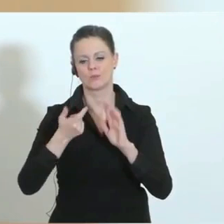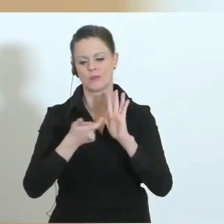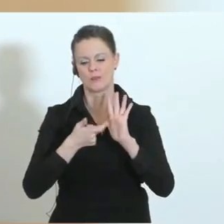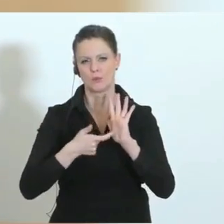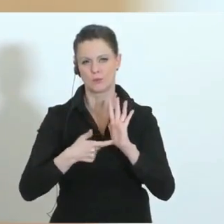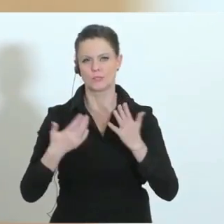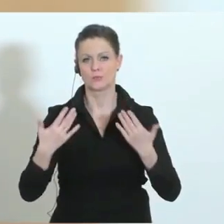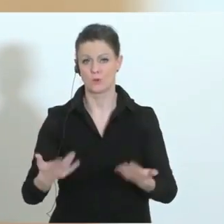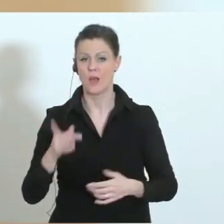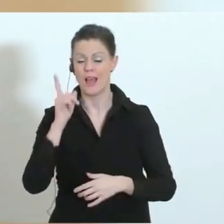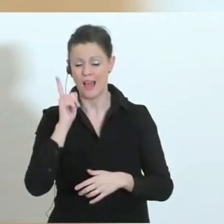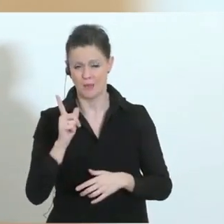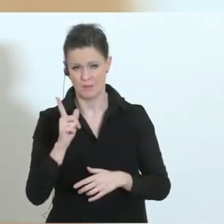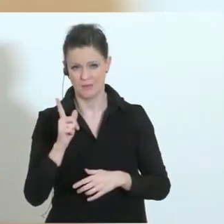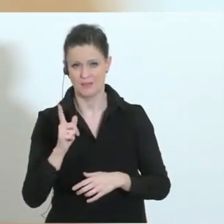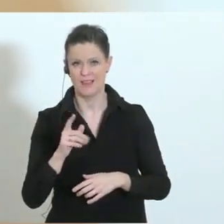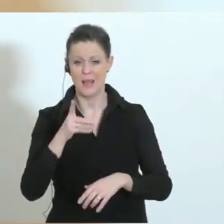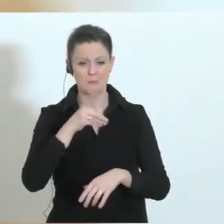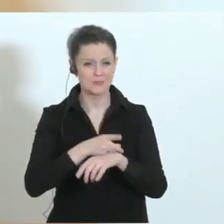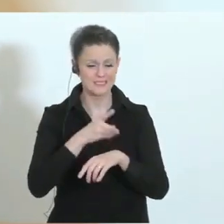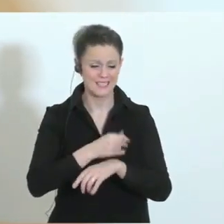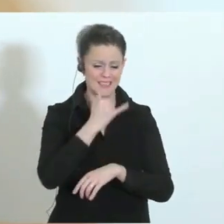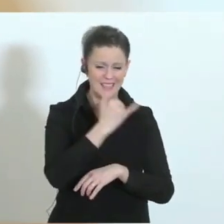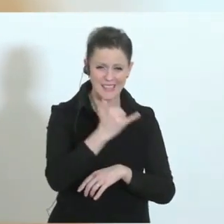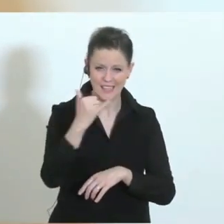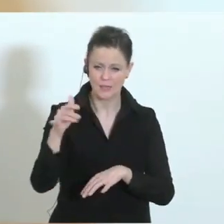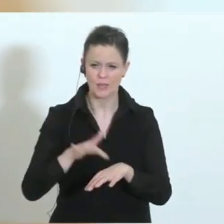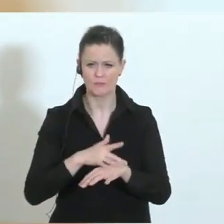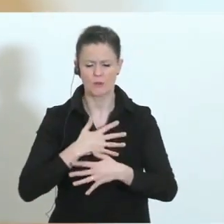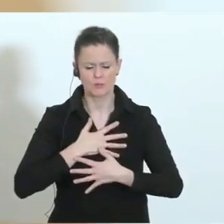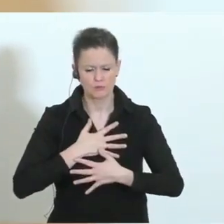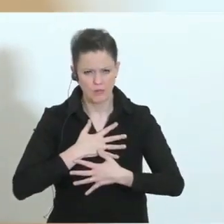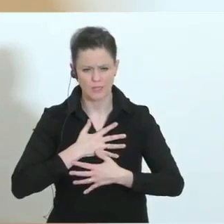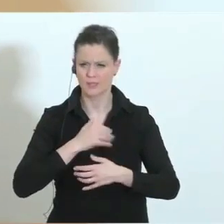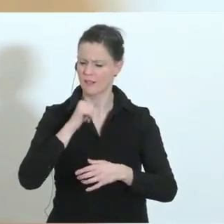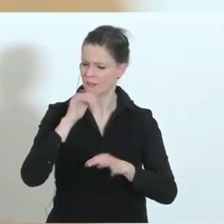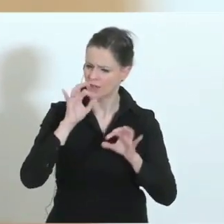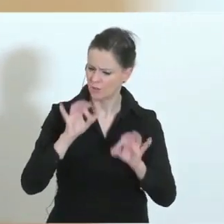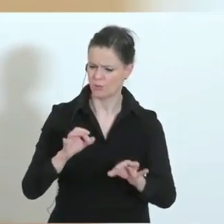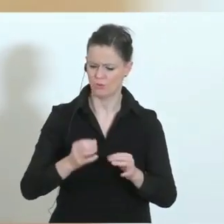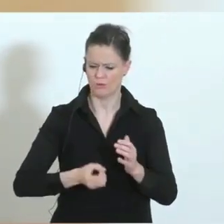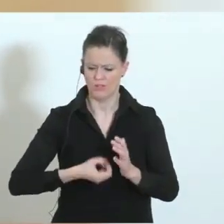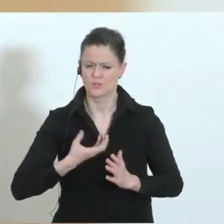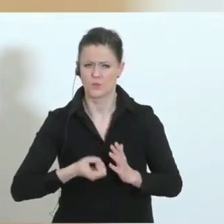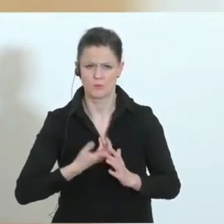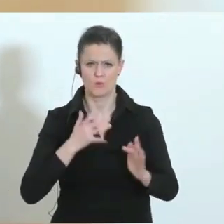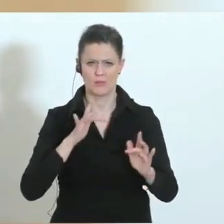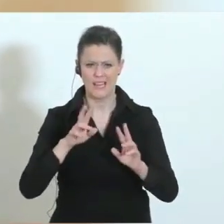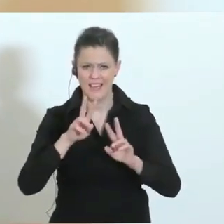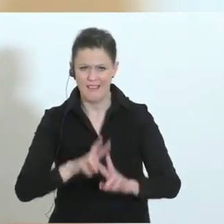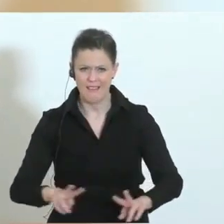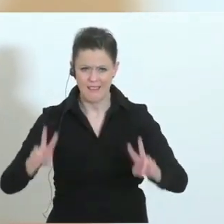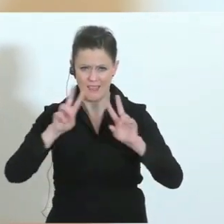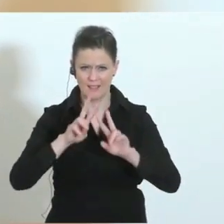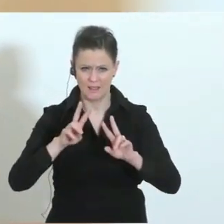kann aber jeder Patient, der den Eindruck hat, es geht mir schlecht. Und ich habe Symptome, die dem ähneln,